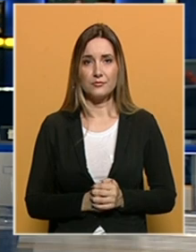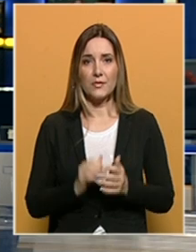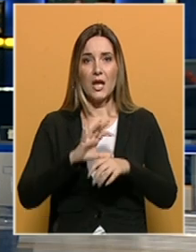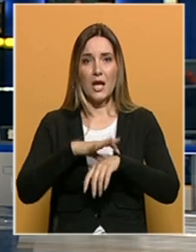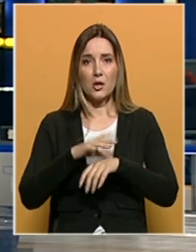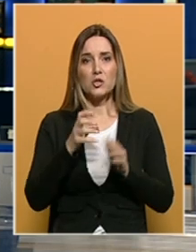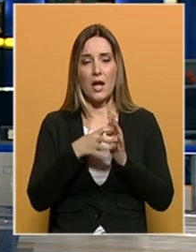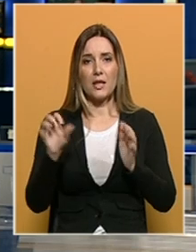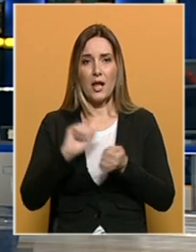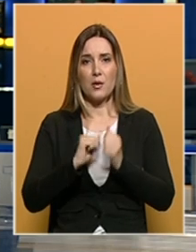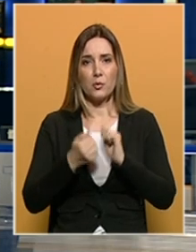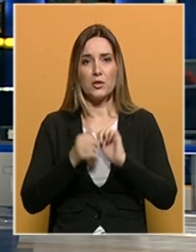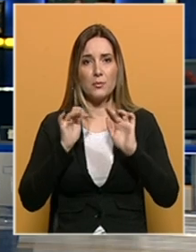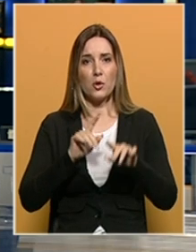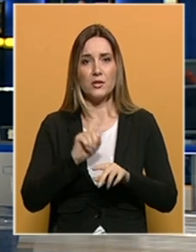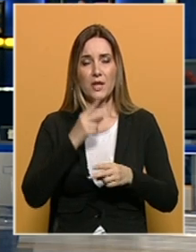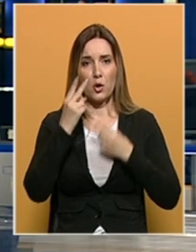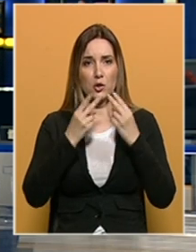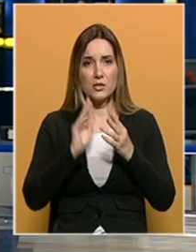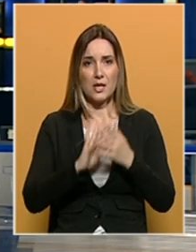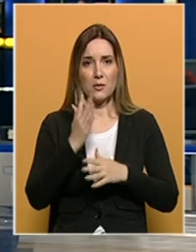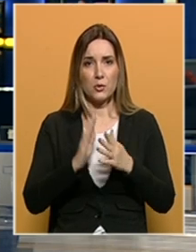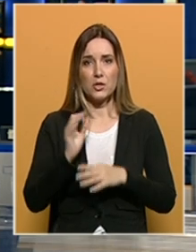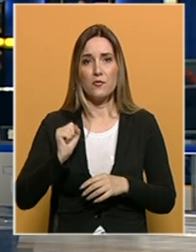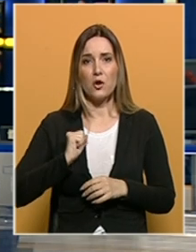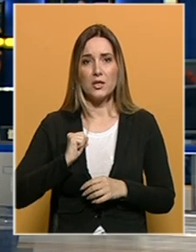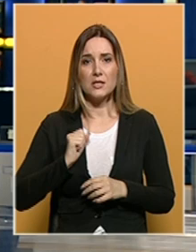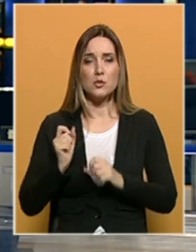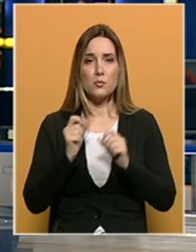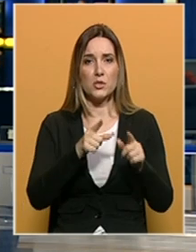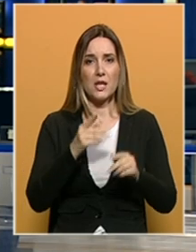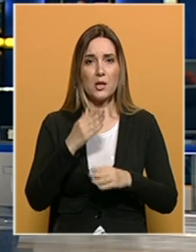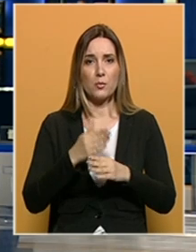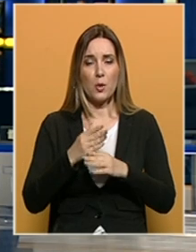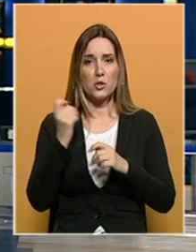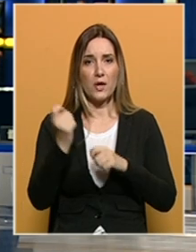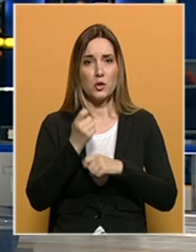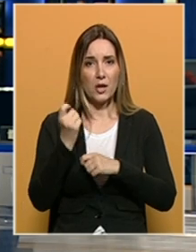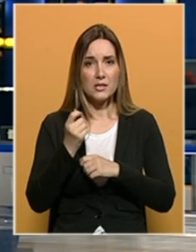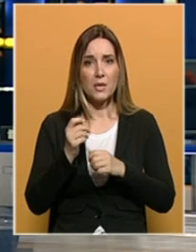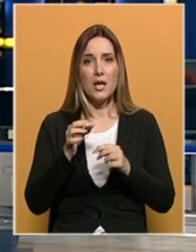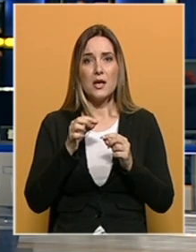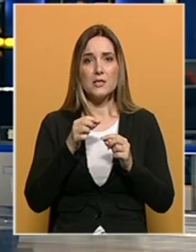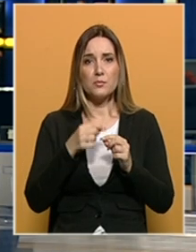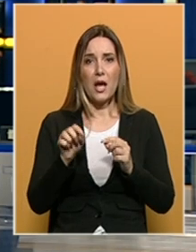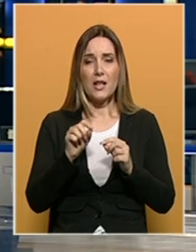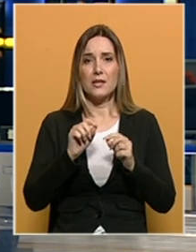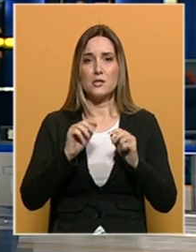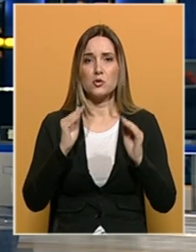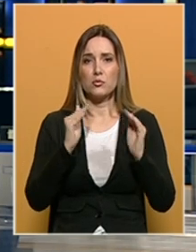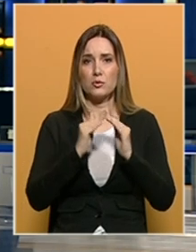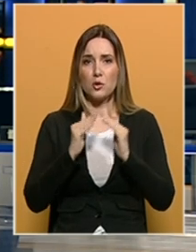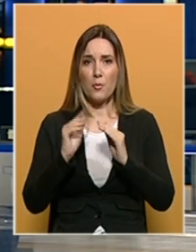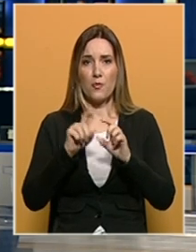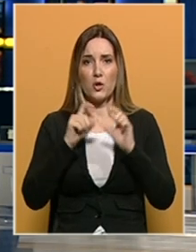Grčka se i dalje bori protiv nekontrolisanih požara. Vojnici su poslani u pomoć vatrogascima, spaljeni su brojni domovi i objekti,